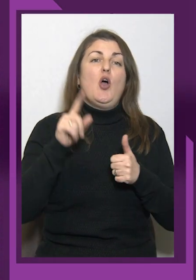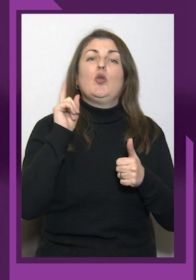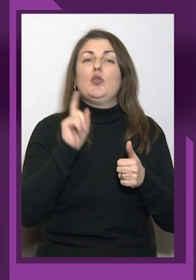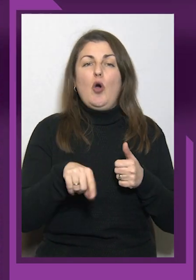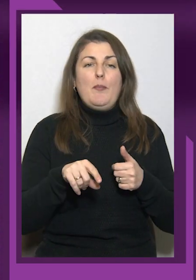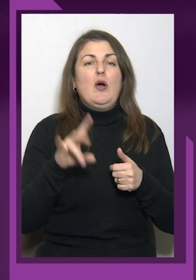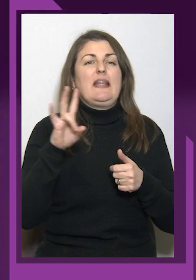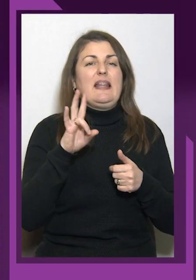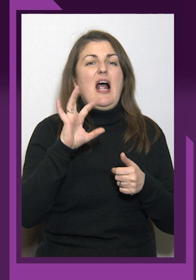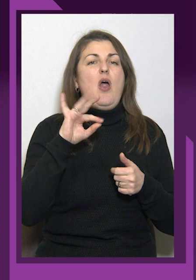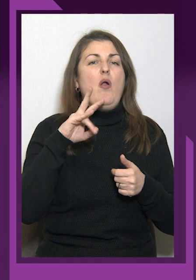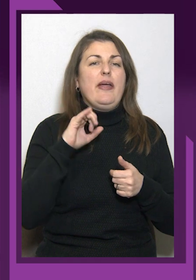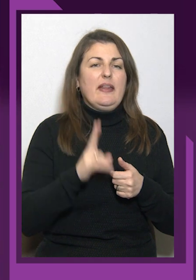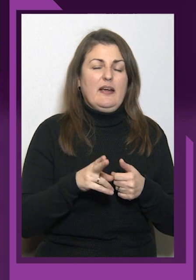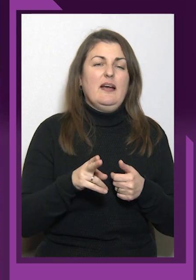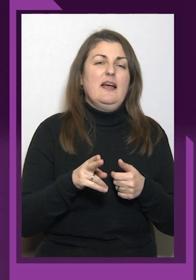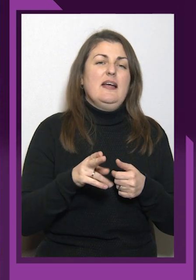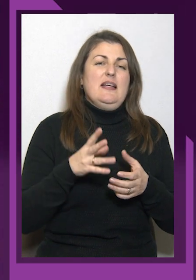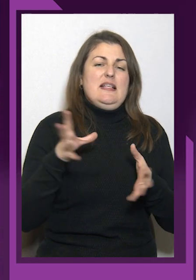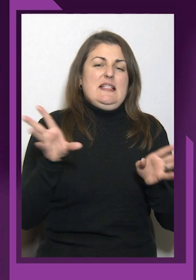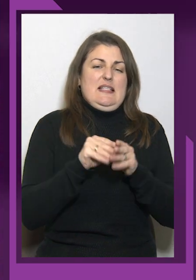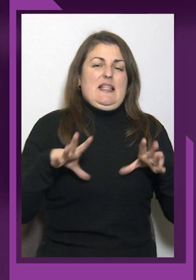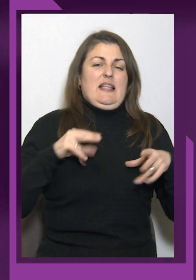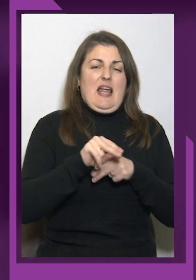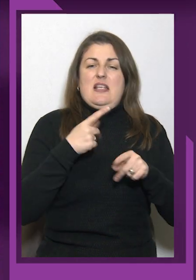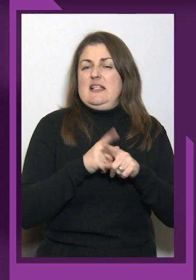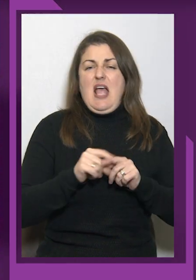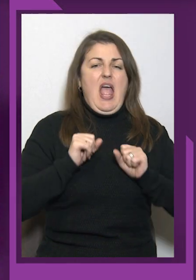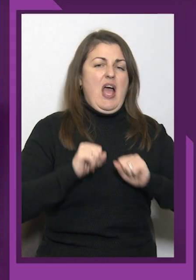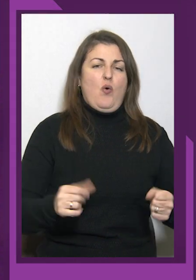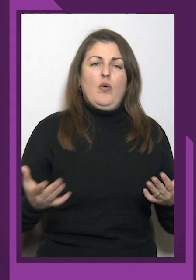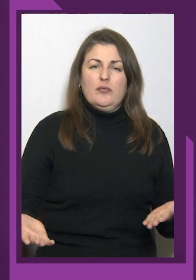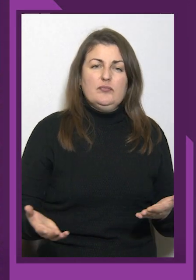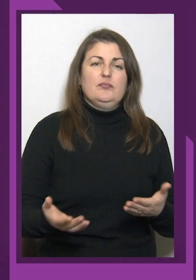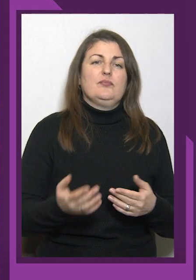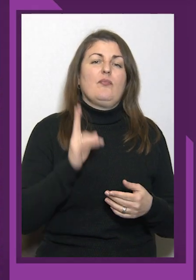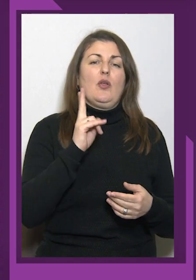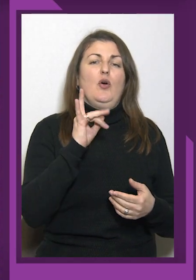це герої. Рюкав Антон з Маріуполя,